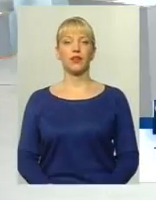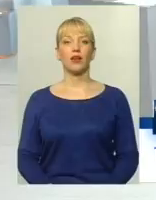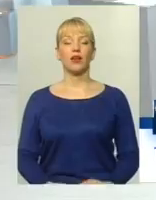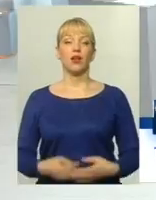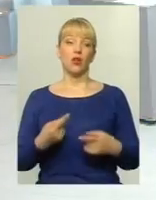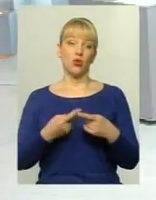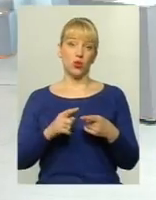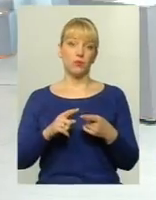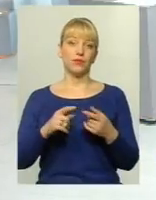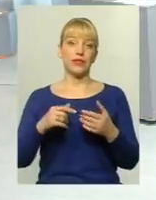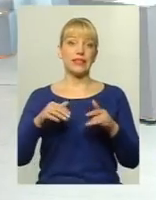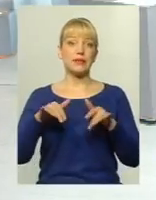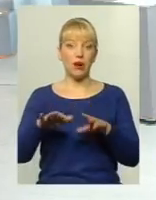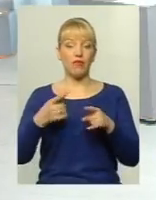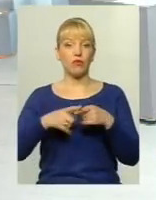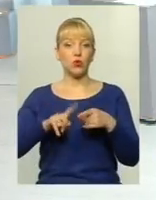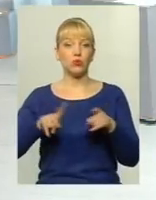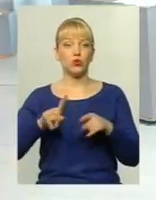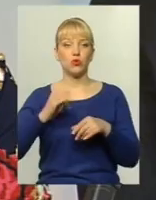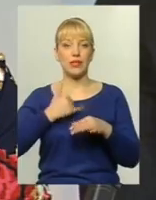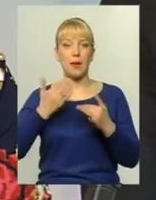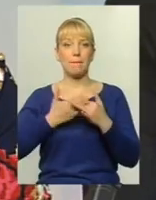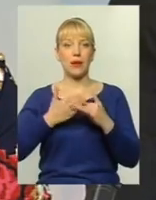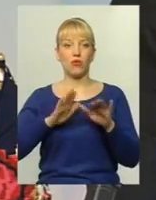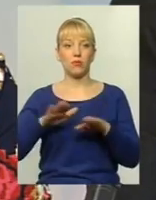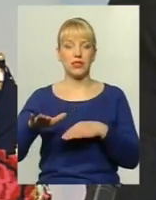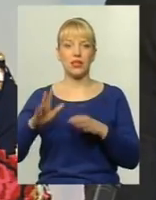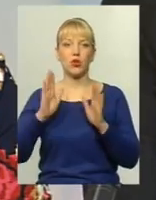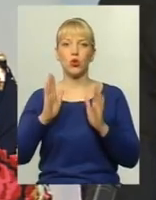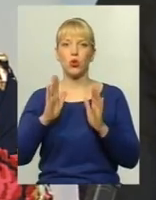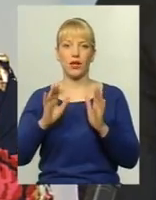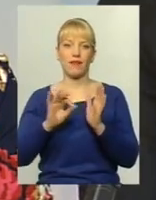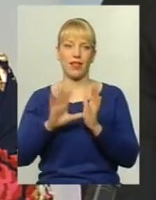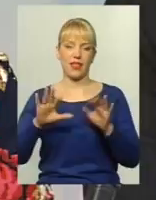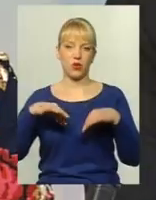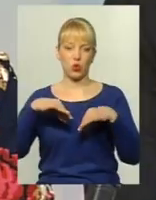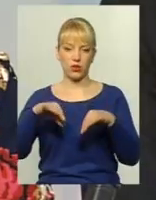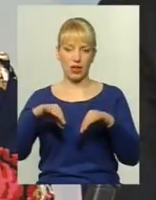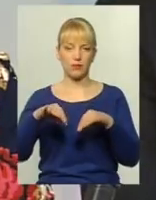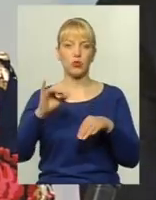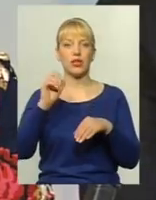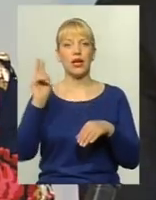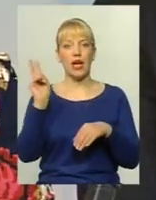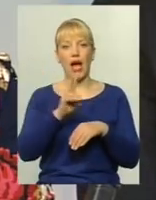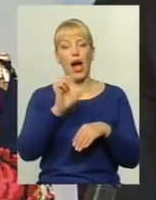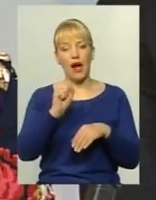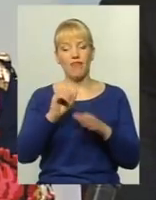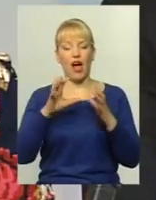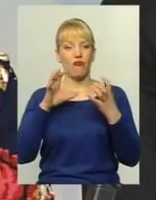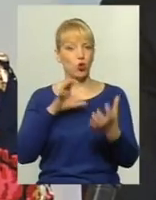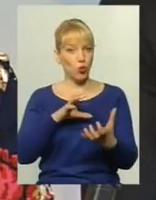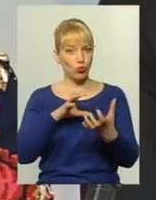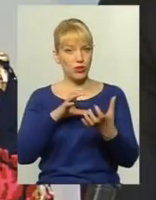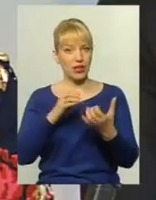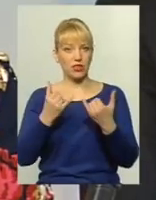Річ в тому, що в нас пільгові місця передбачені лише в електротранспорті. В автобусах, які працюють на маршрутах на сьогоднішній